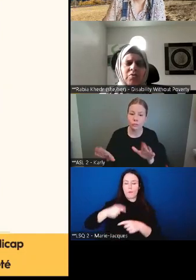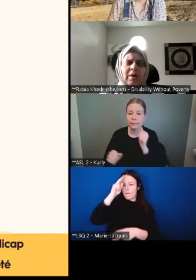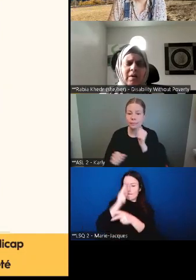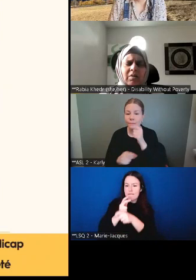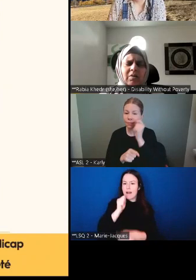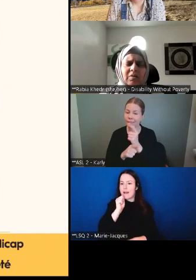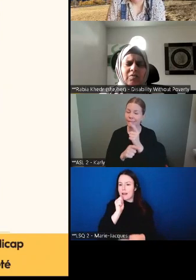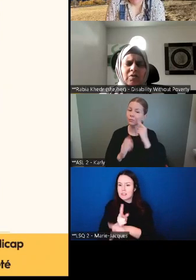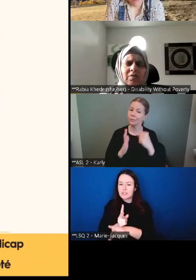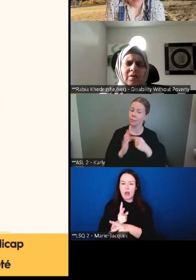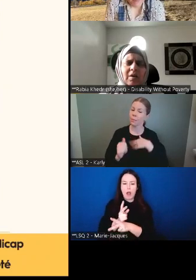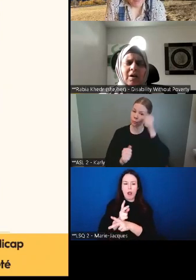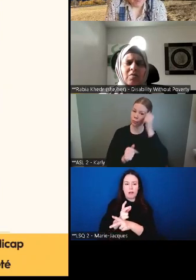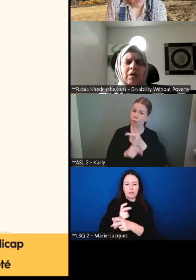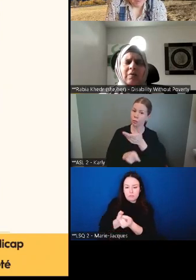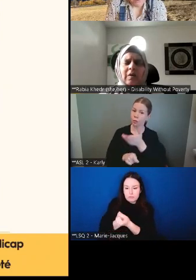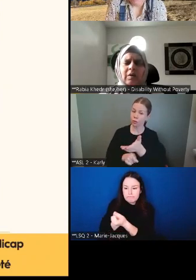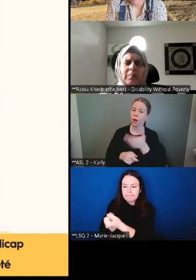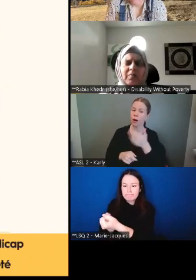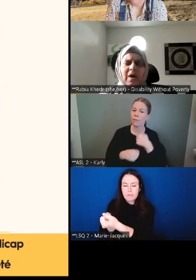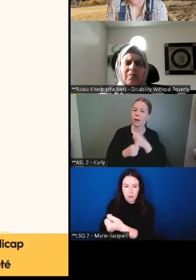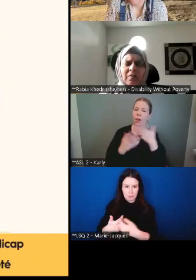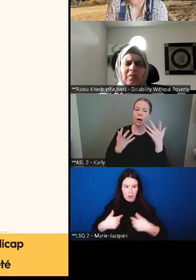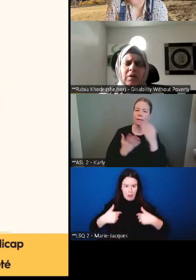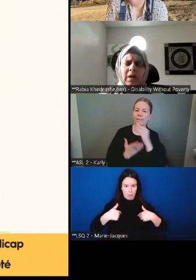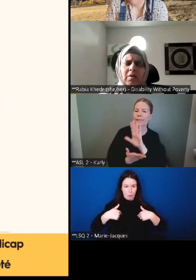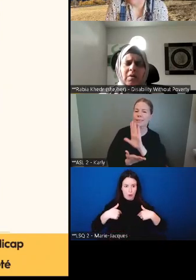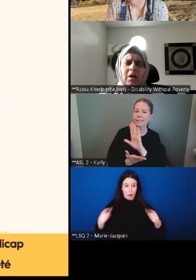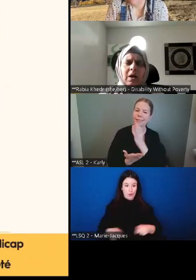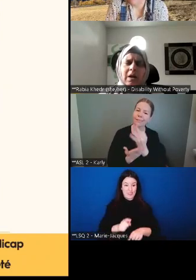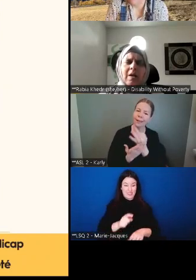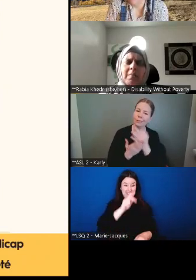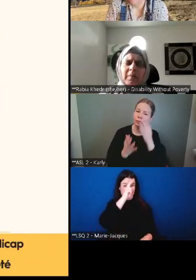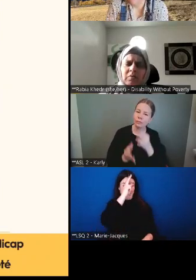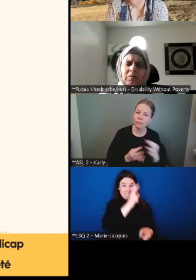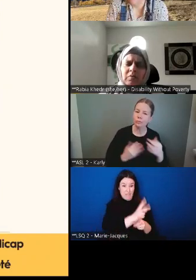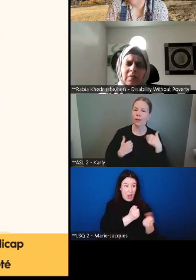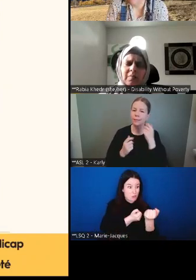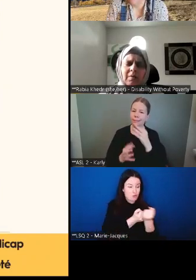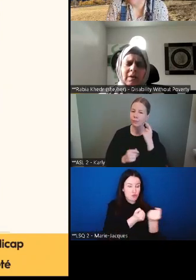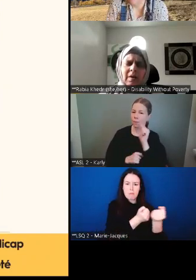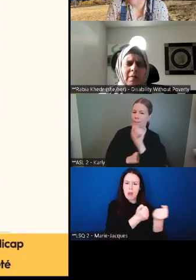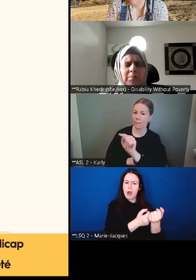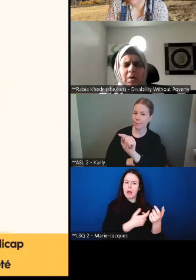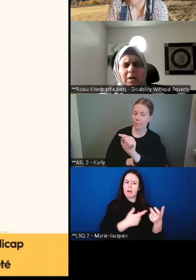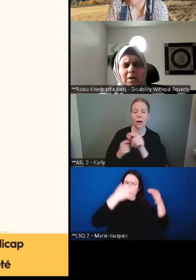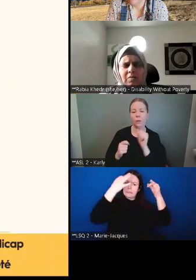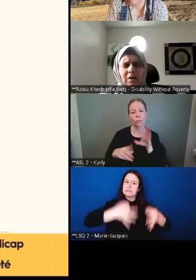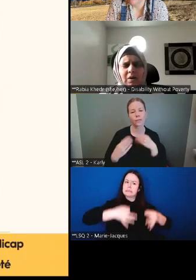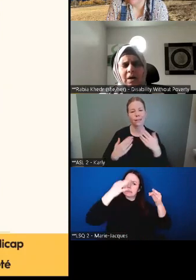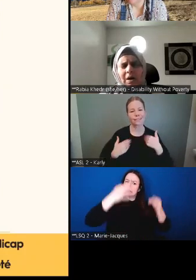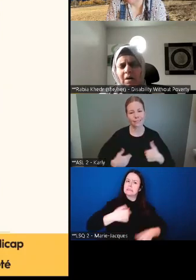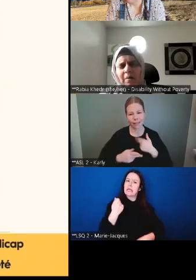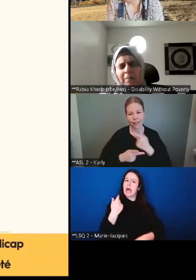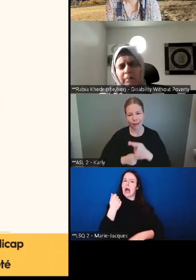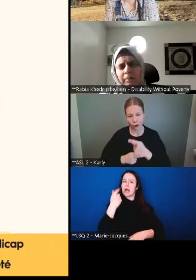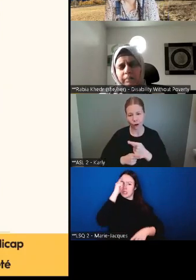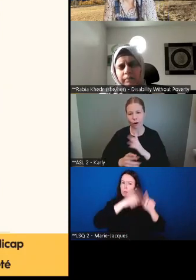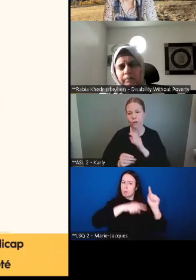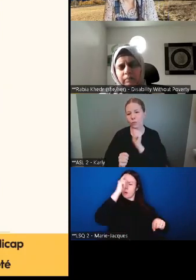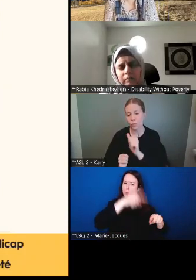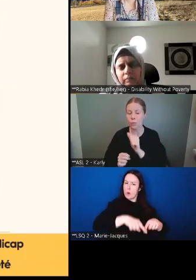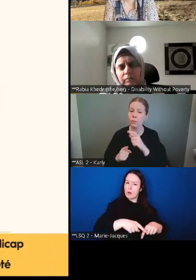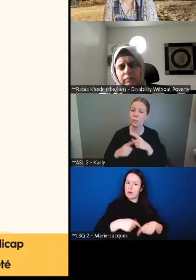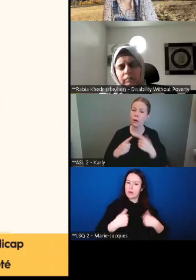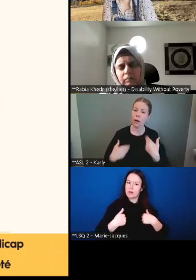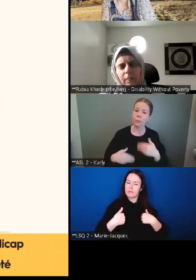Et moi, je soutiens mon frère et je fais beaucoup de décisions financières pour lui. Moi aussi, je suis